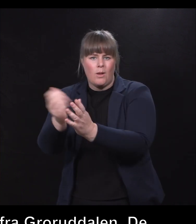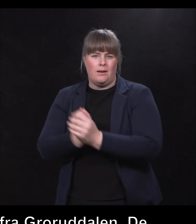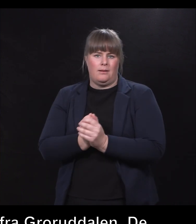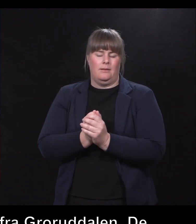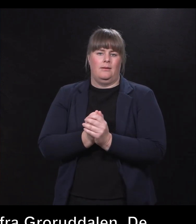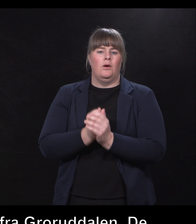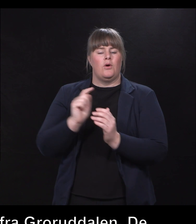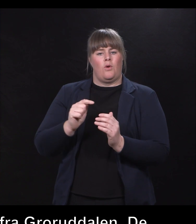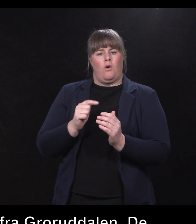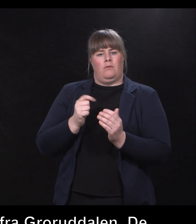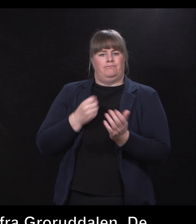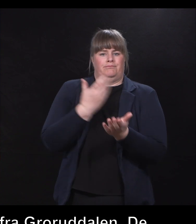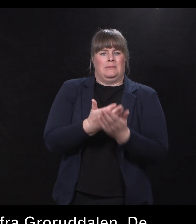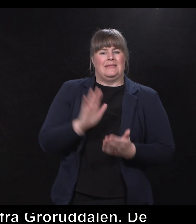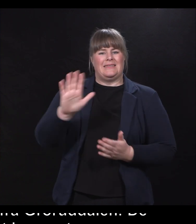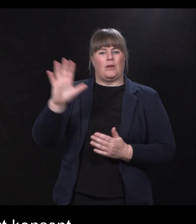konsept. Velkommen.